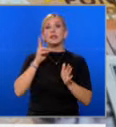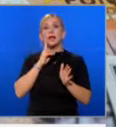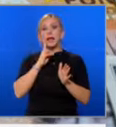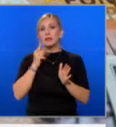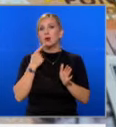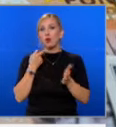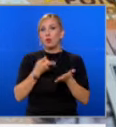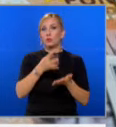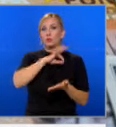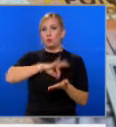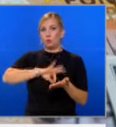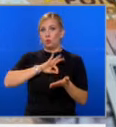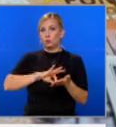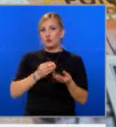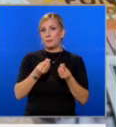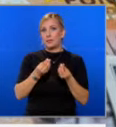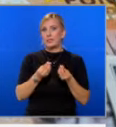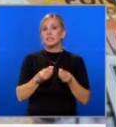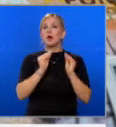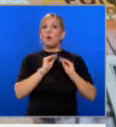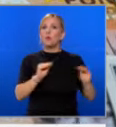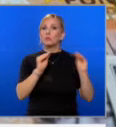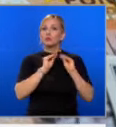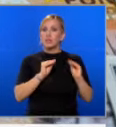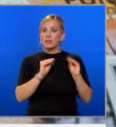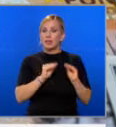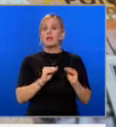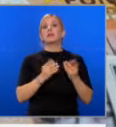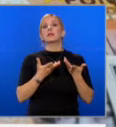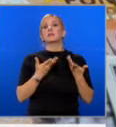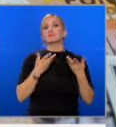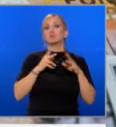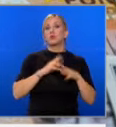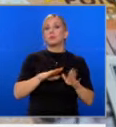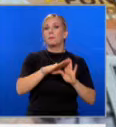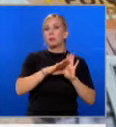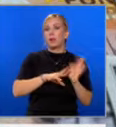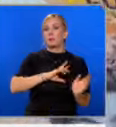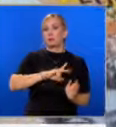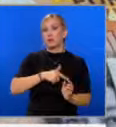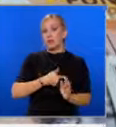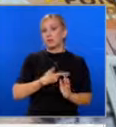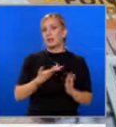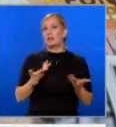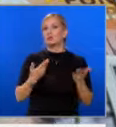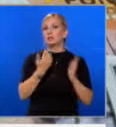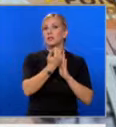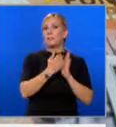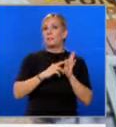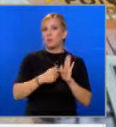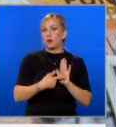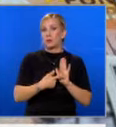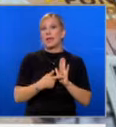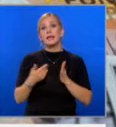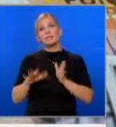бил този, който е получил парите за обучение, семинари, образователни курсове и програми, социални дейности и проекти. Изключение правят дейностите